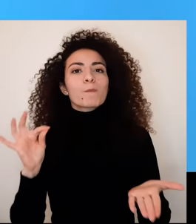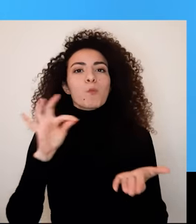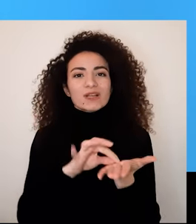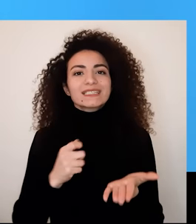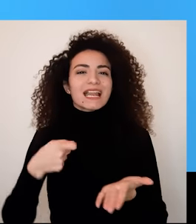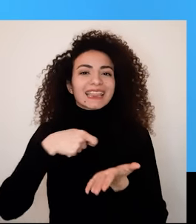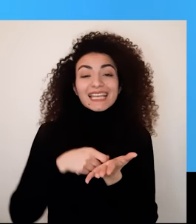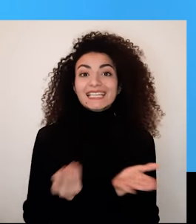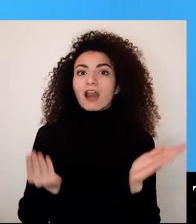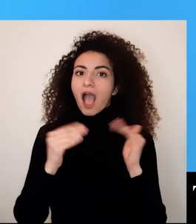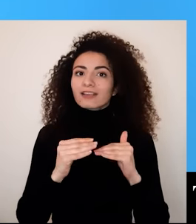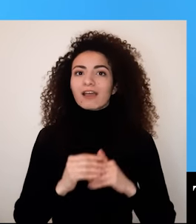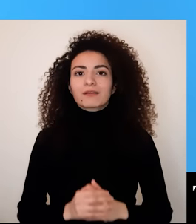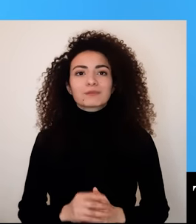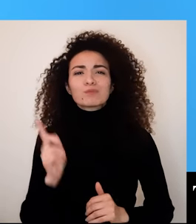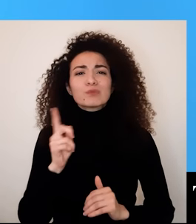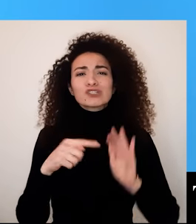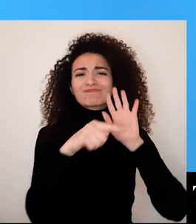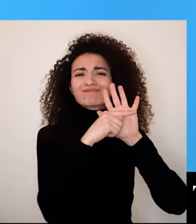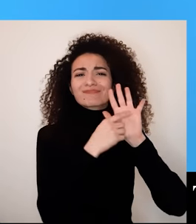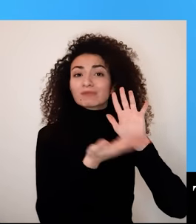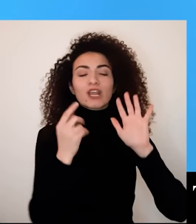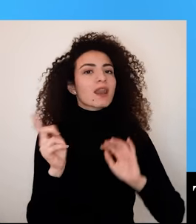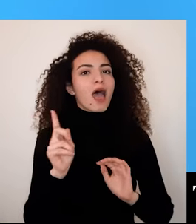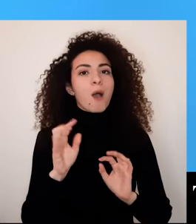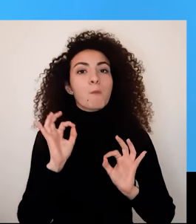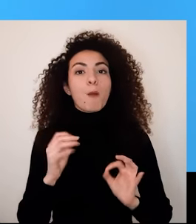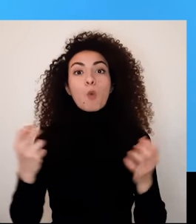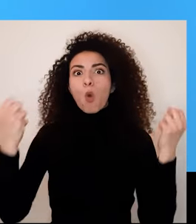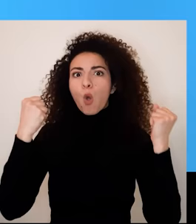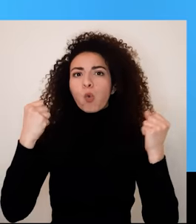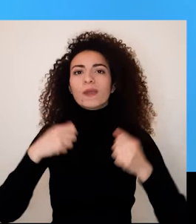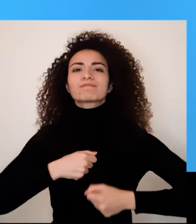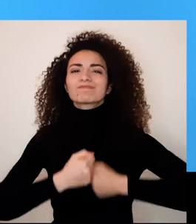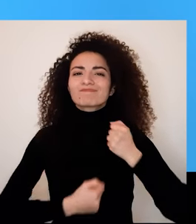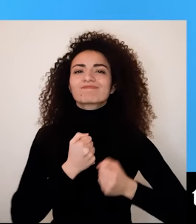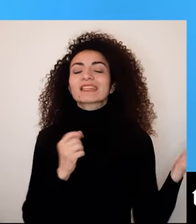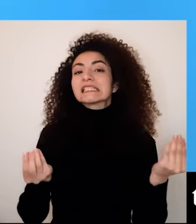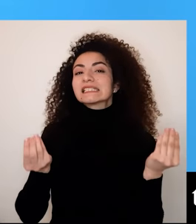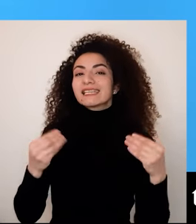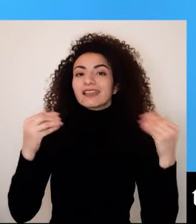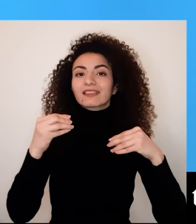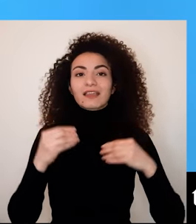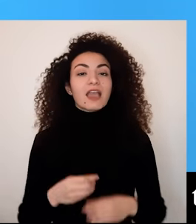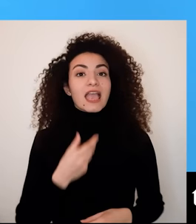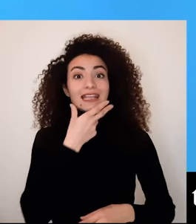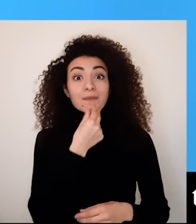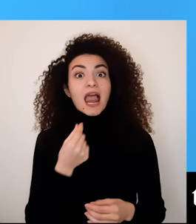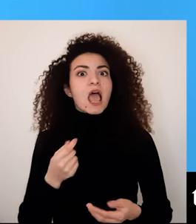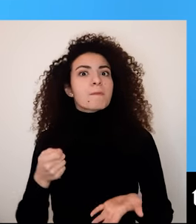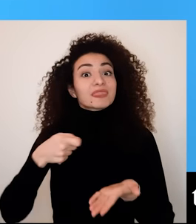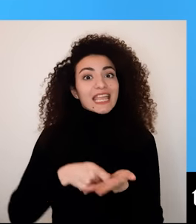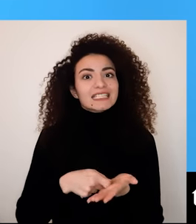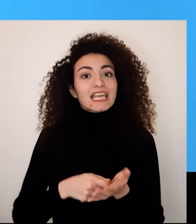إصلاح نقاط الضعف لذا من الضرورة تفعيل نقاط القوة هذه والتي يمكن أن تستثمر لإحراس فرق في